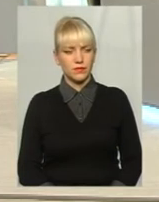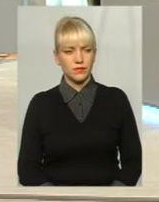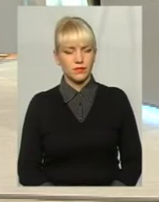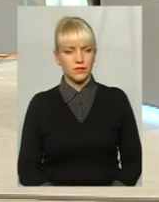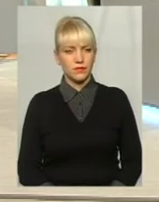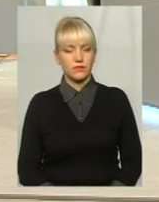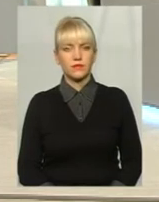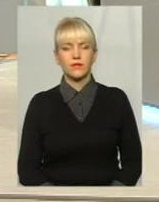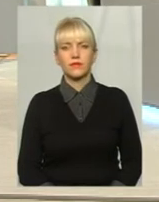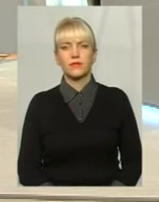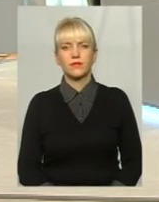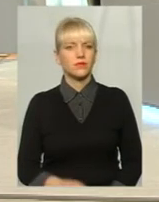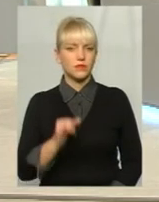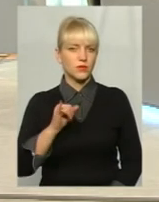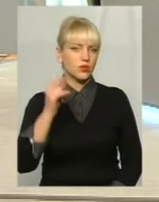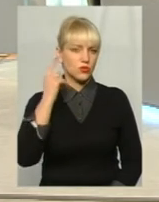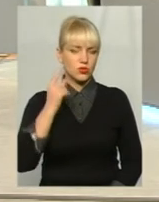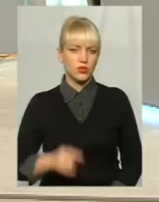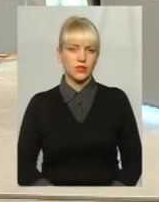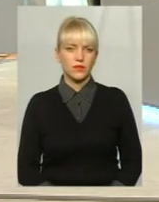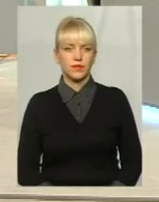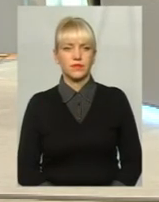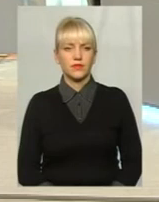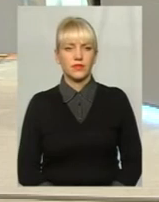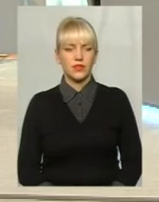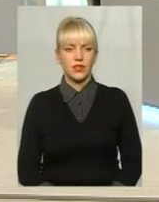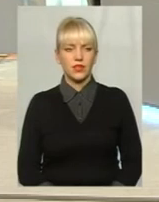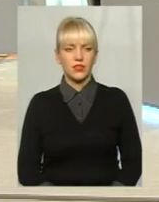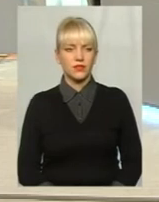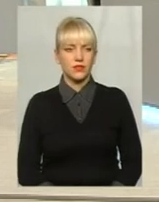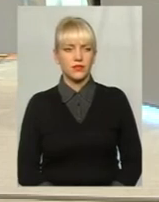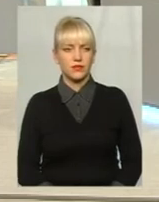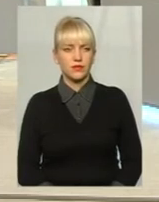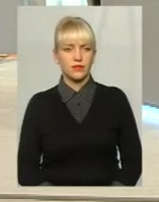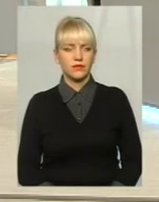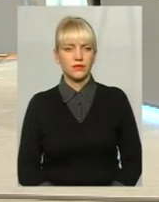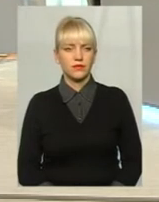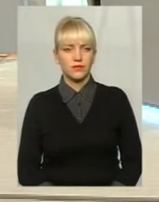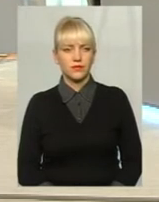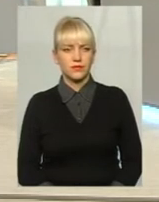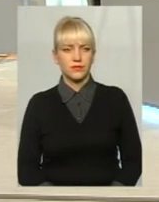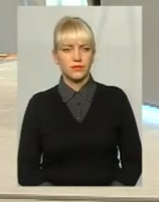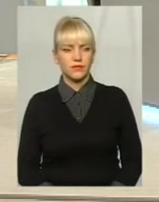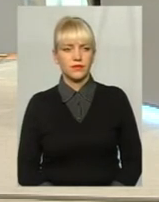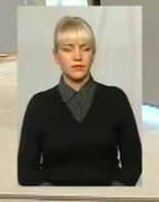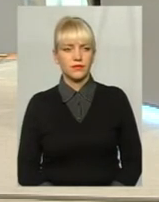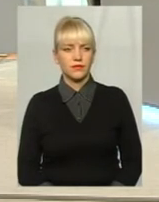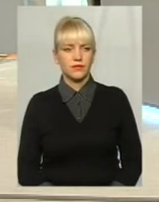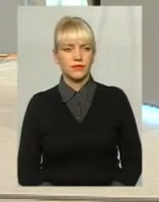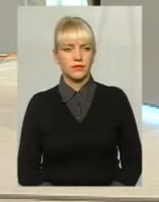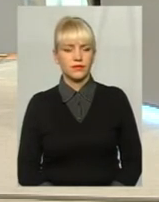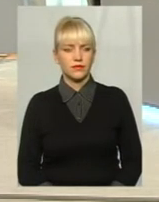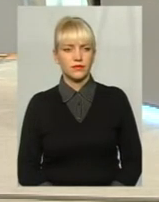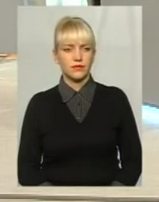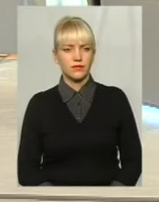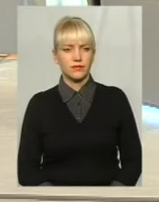телевізору, тому що фонить і ми вас не чуємо. Тут Володимир Васильович. Ага, да. Та